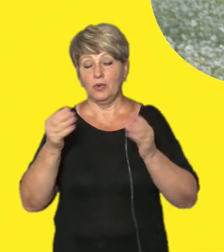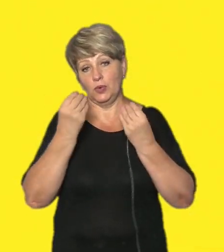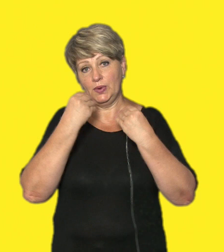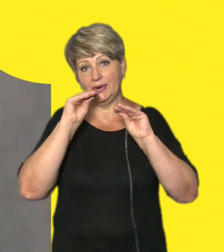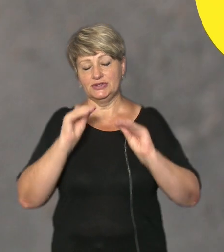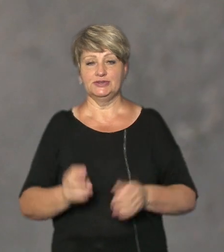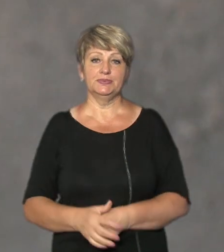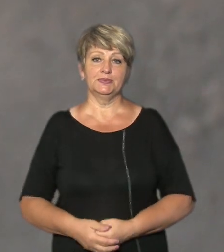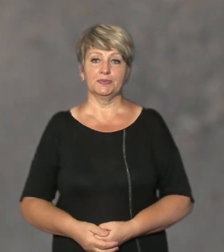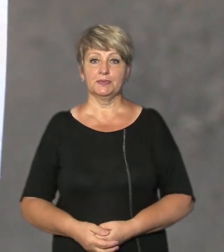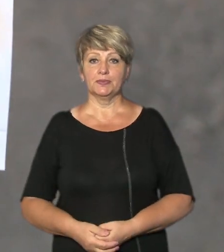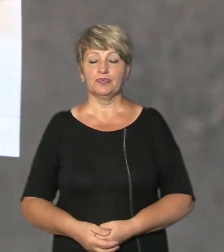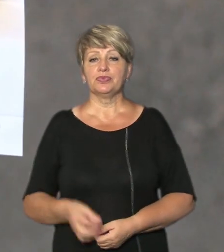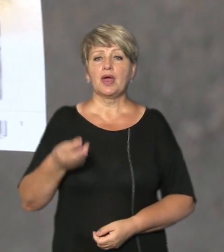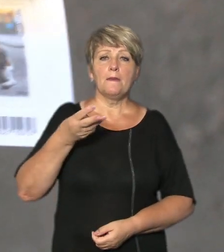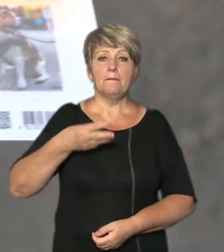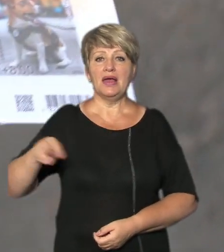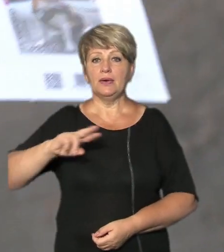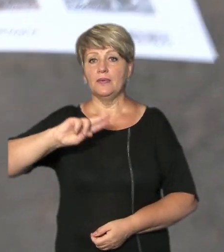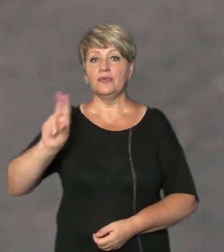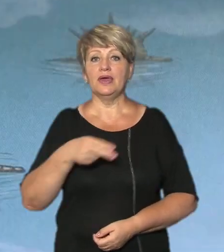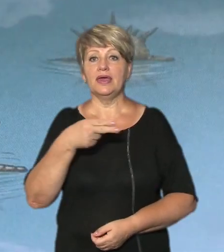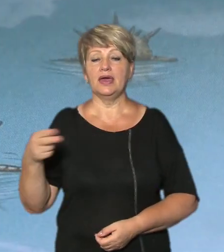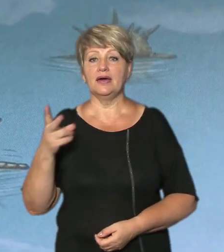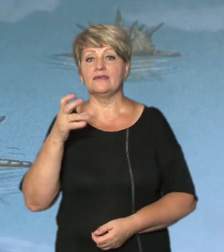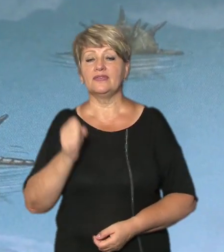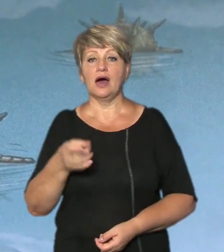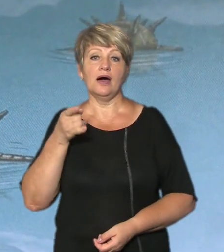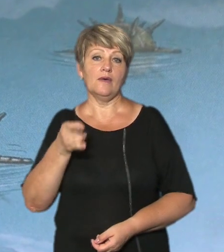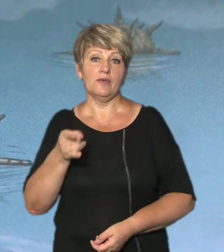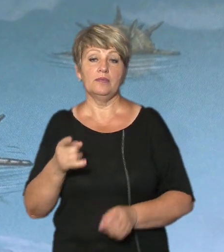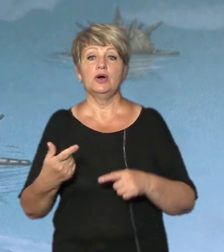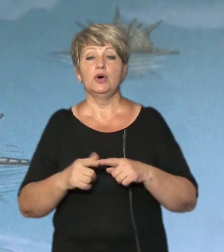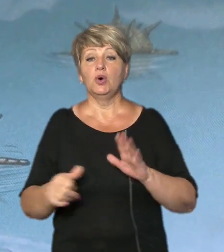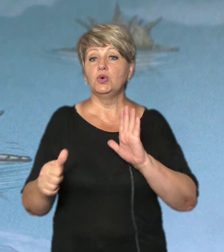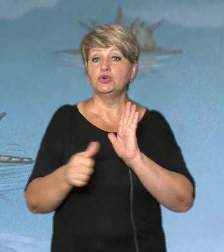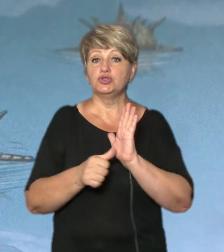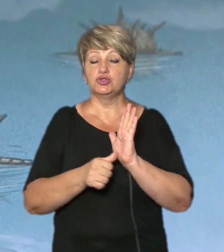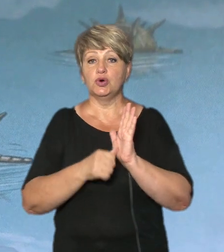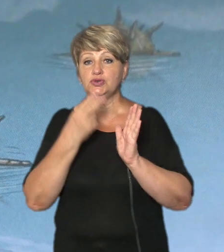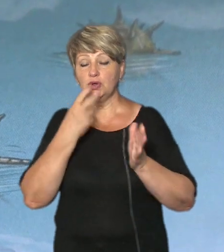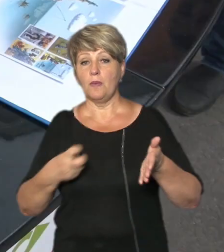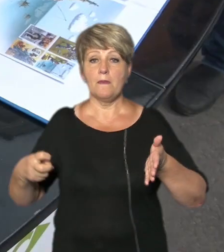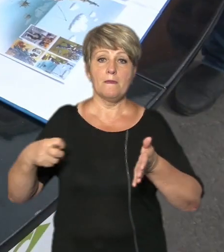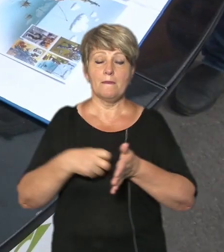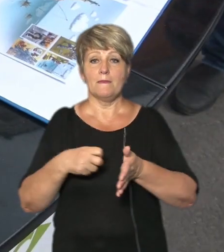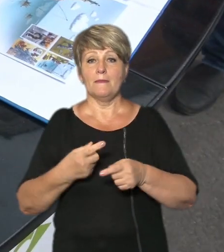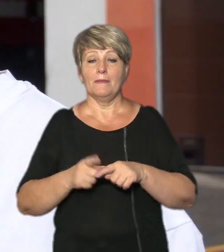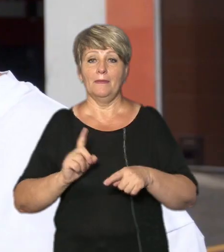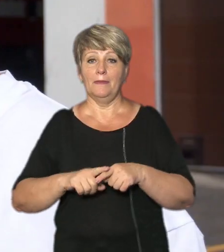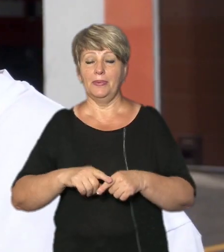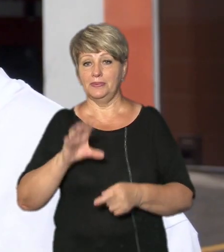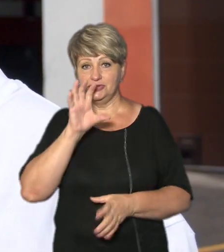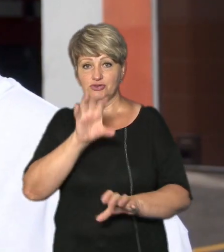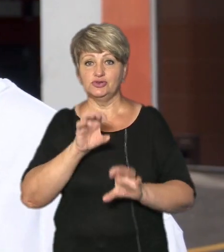мільйон євро на піротехнічний автомобіль шосту доброчинну марку з псом патроном випустила Укрпошта